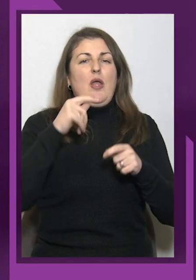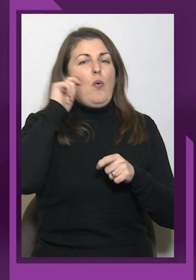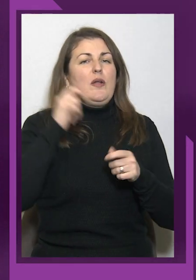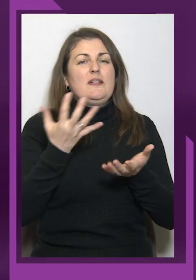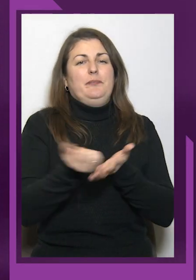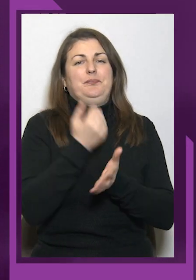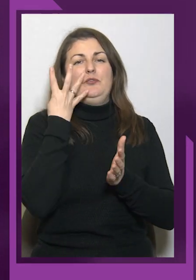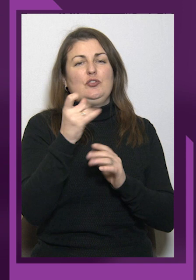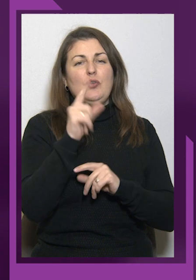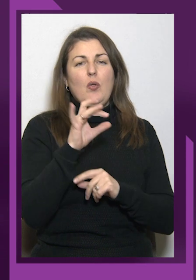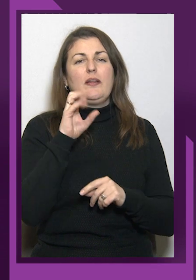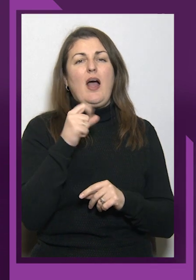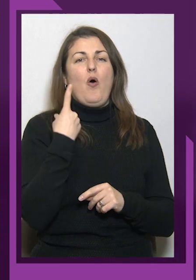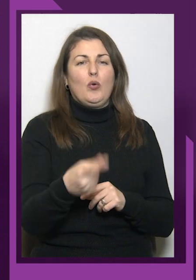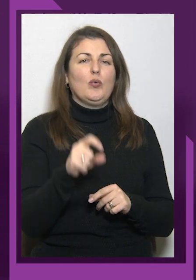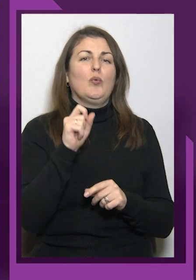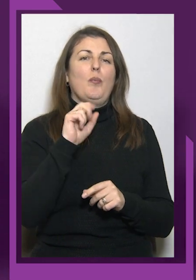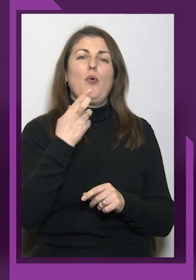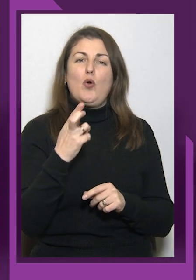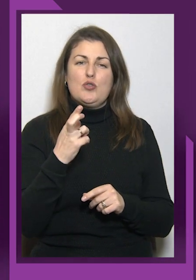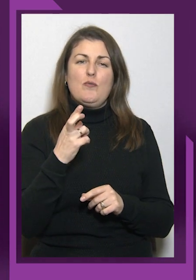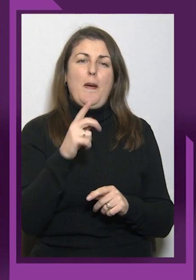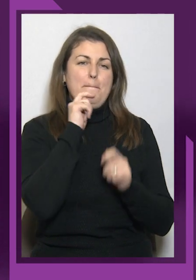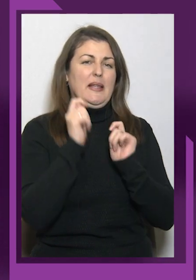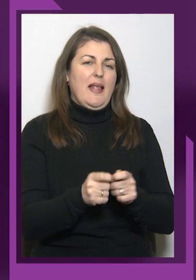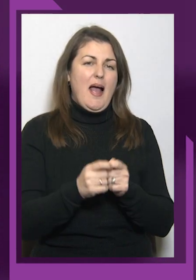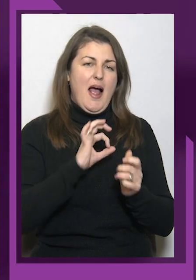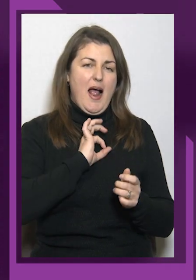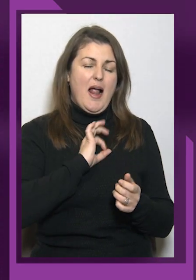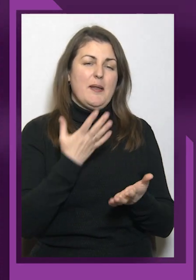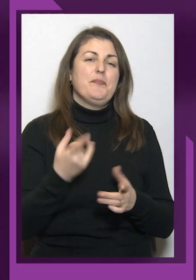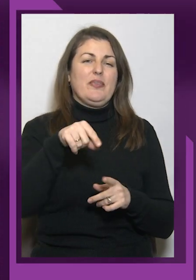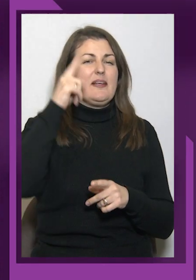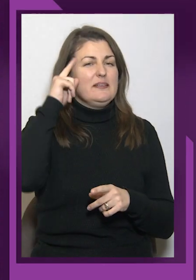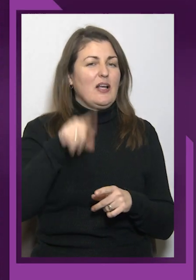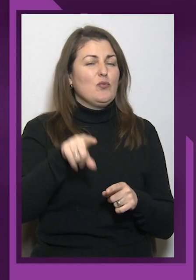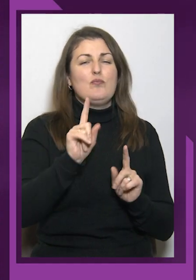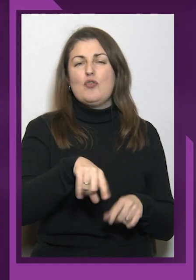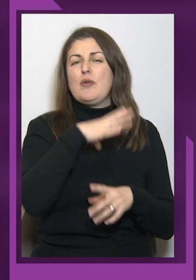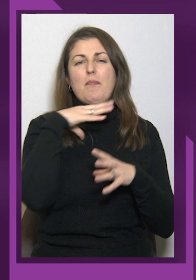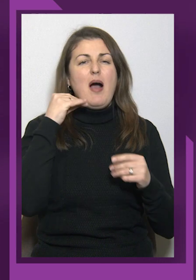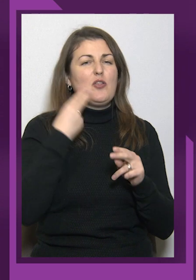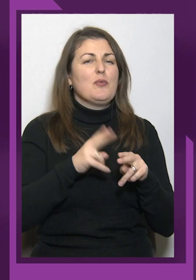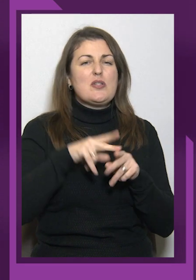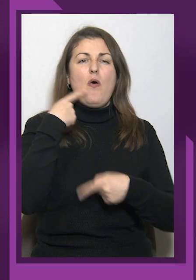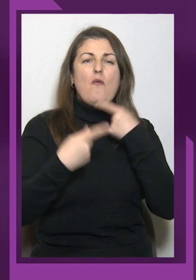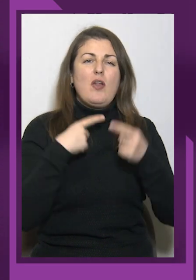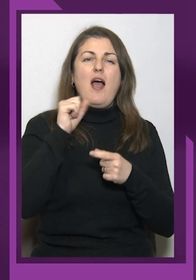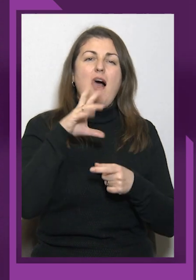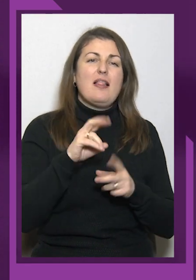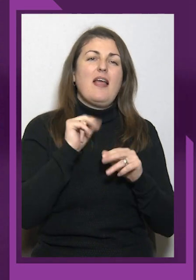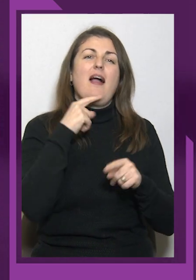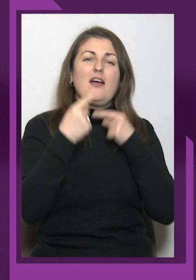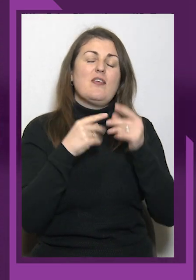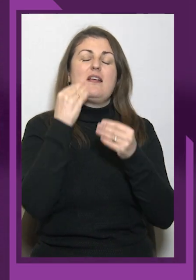4 золоті та 1 бронзову медаль. Ну і знаєте, тут можна багато про це говорити, але, як то